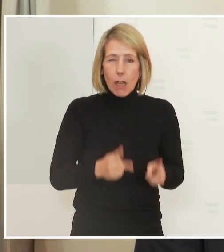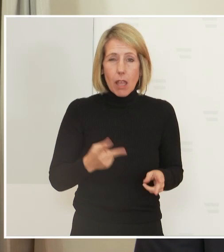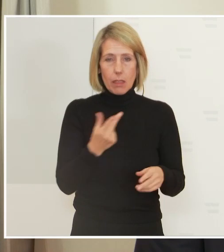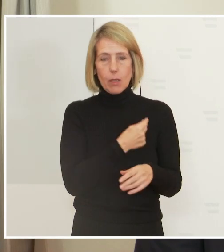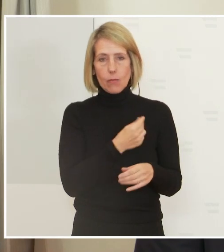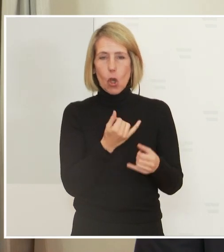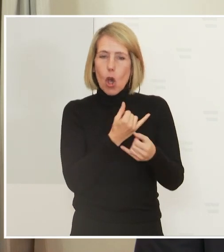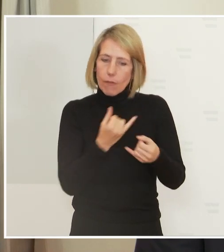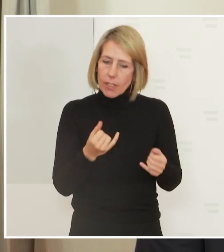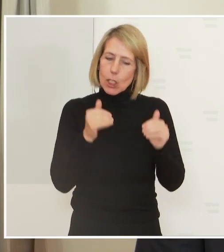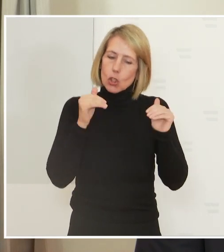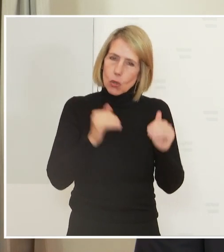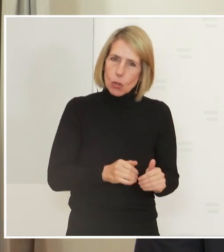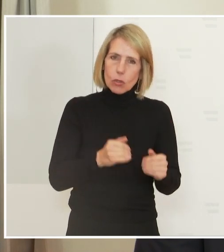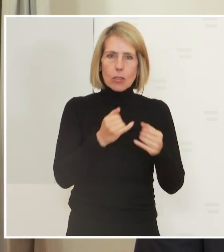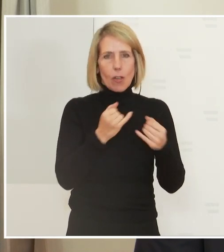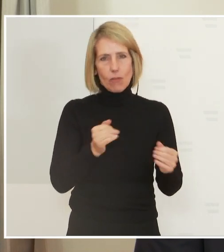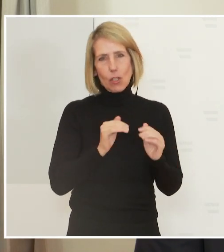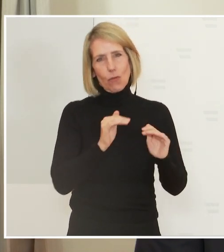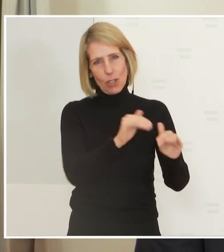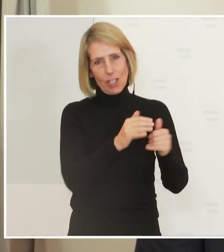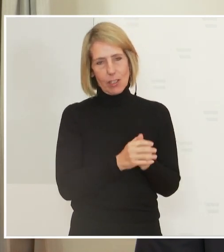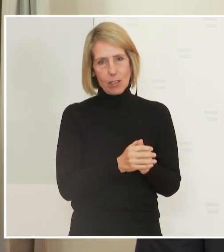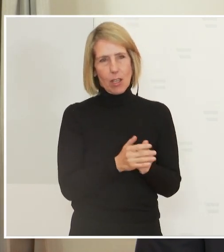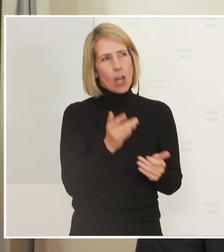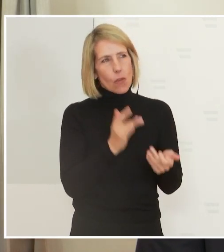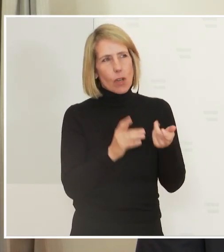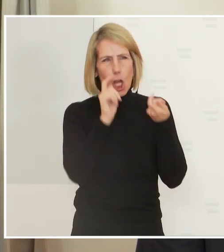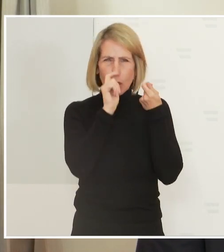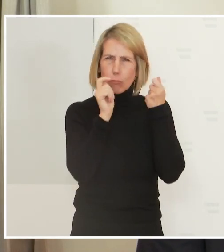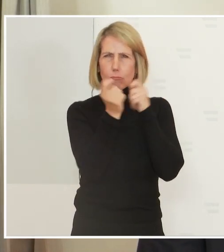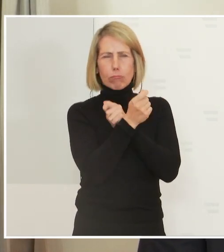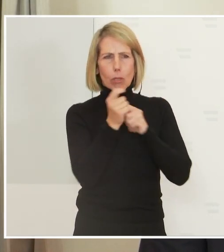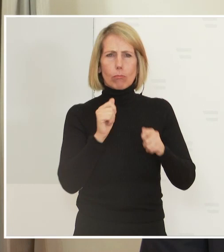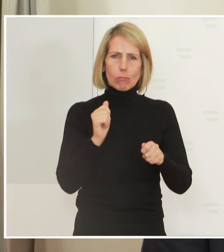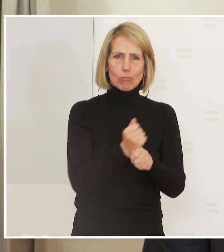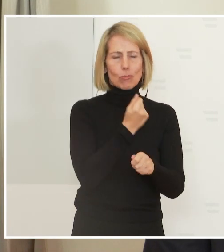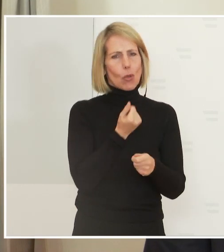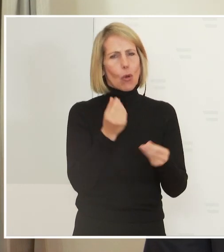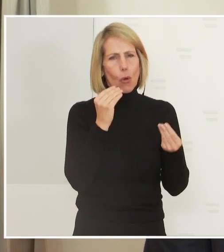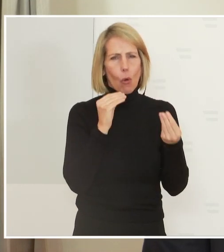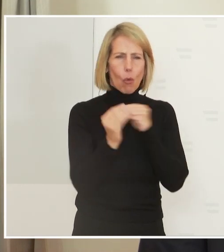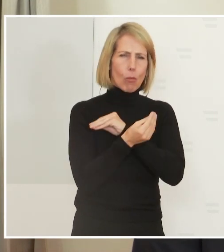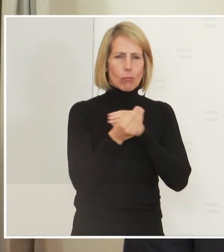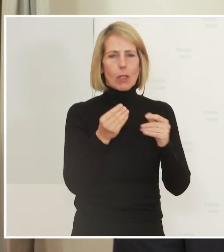schützt und wie sie wirkt. Vielleicht lassen sie sich überzeugen, vielleicht auch nicht. Aber nehmen sie dieses